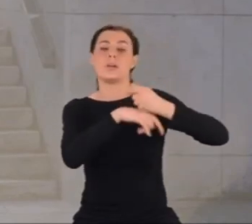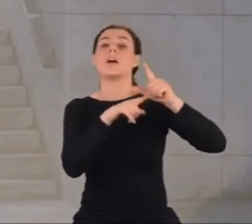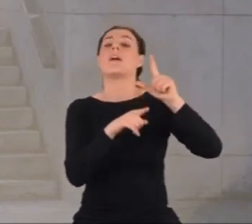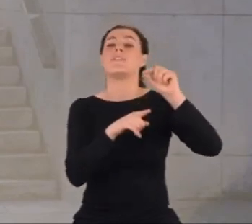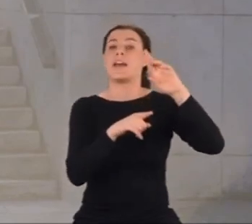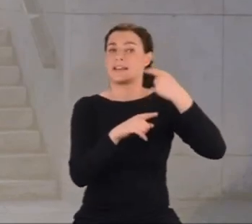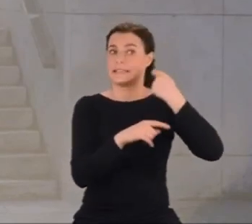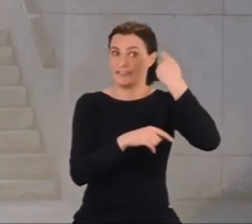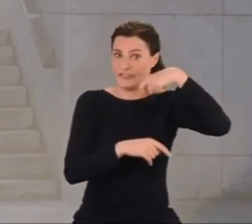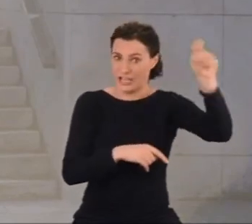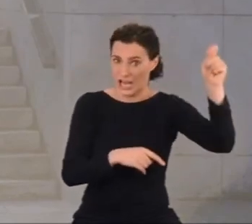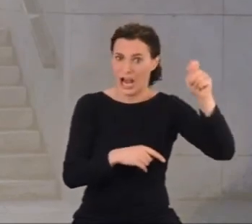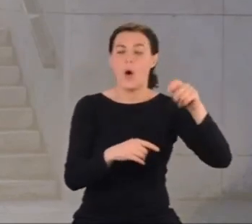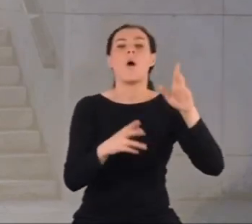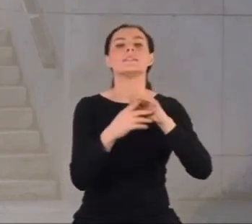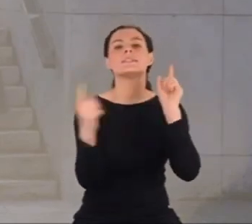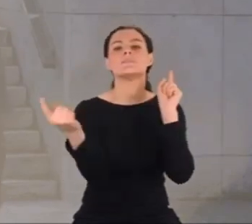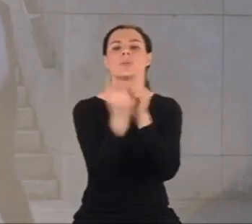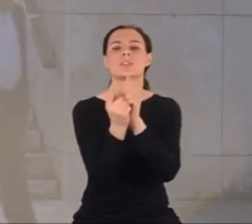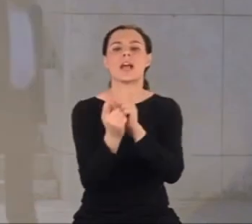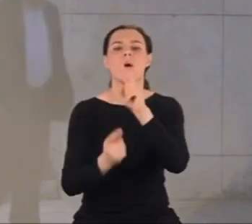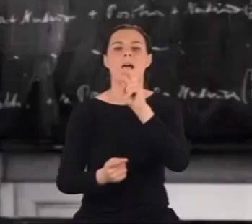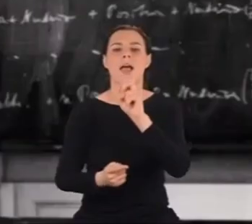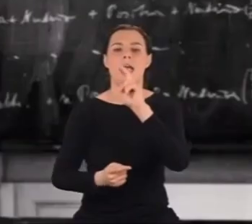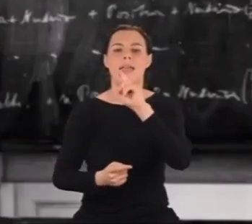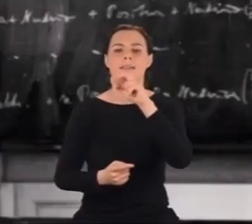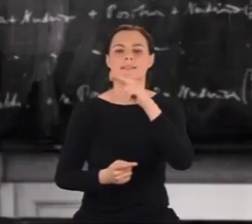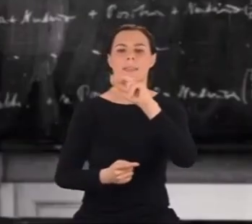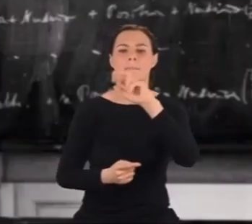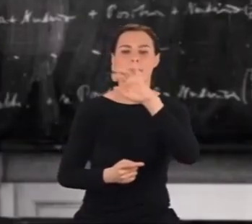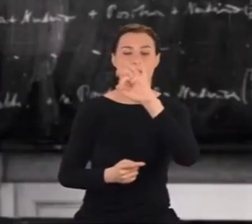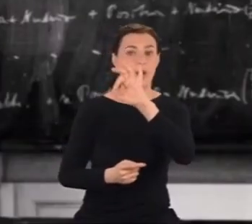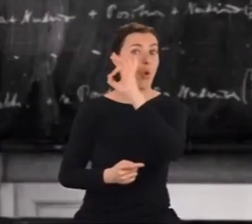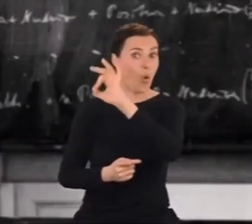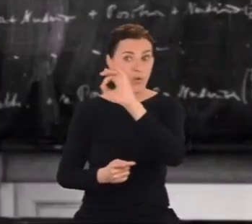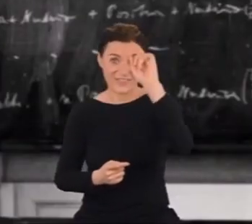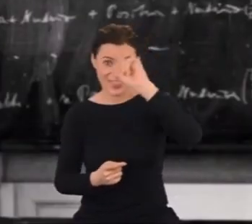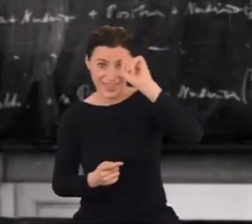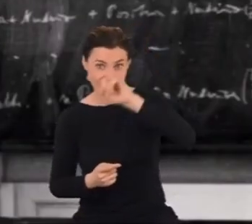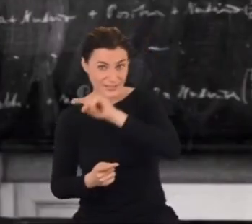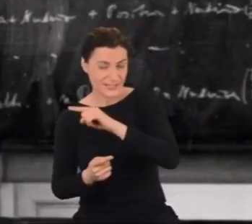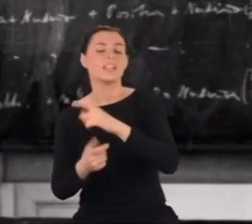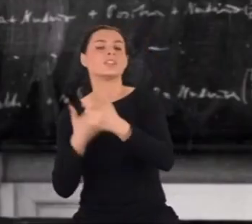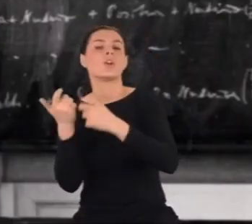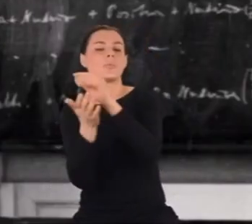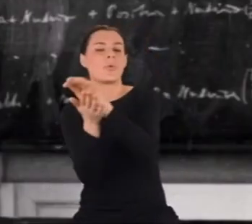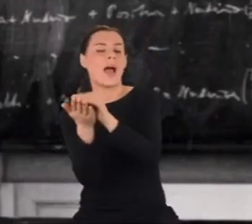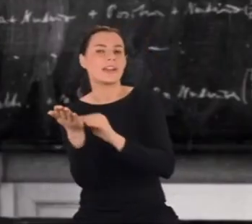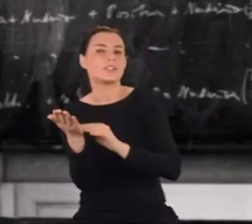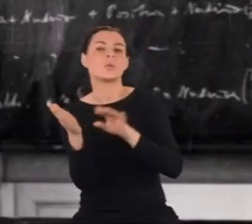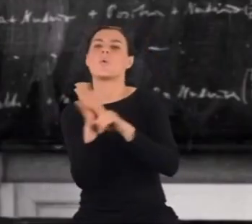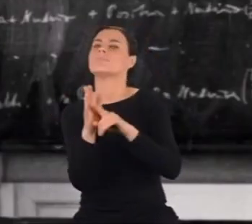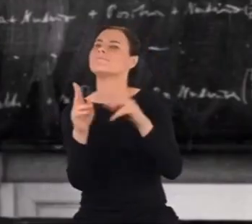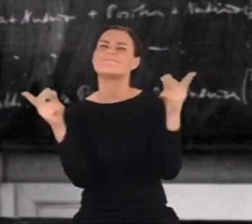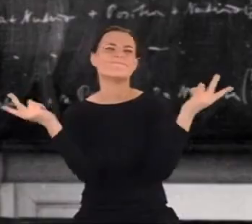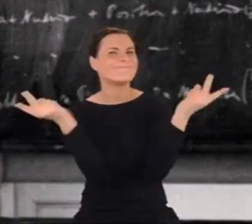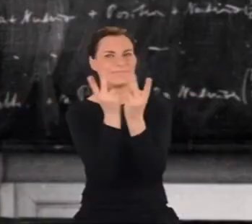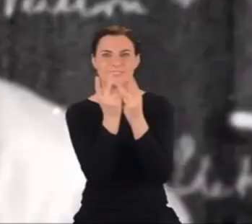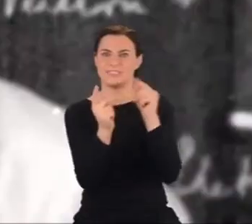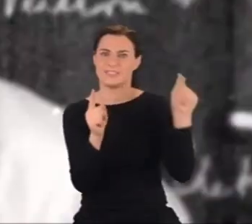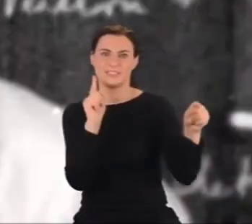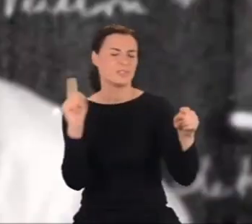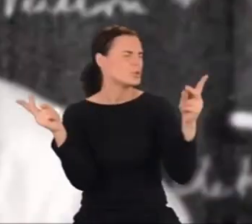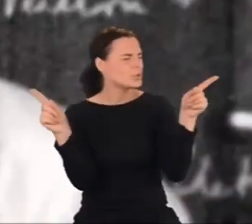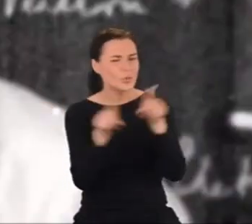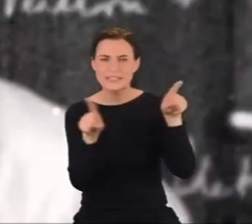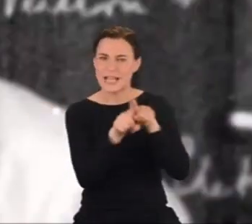Heisenberga, który 19 lipca 1932 roku opublikował artykuł, przedstawiając w nim identyczną teorię jak